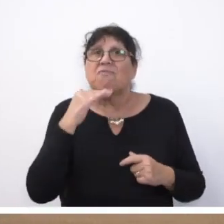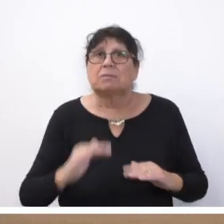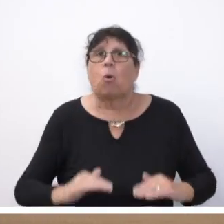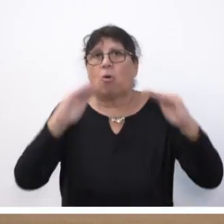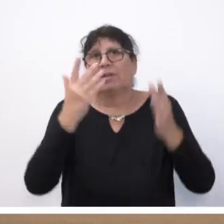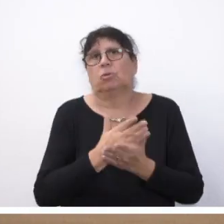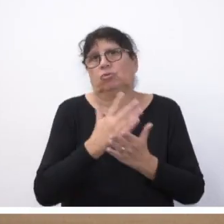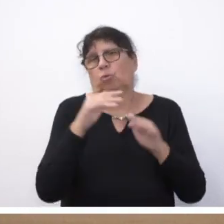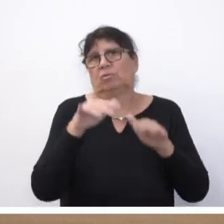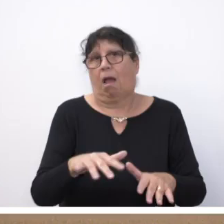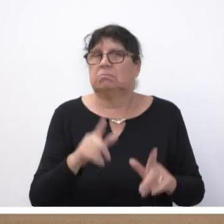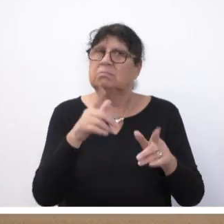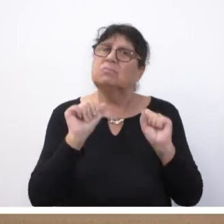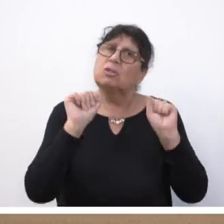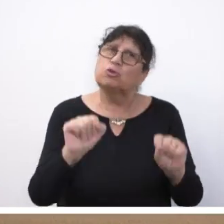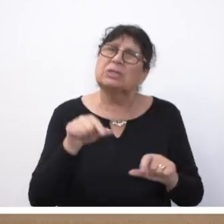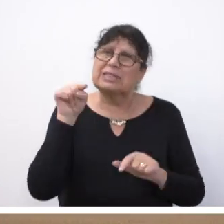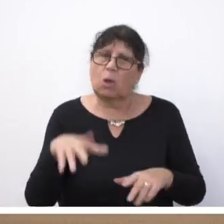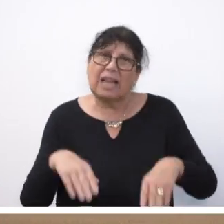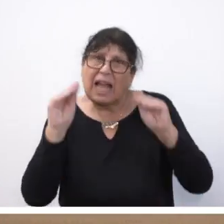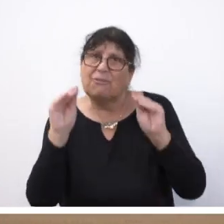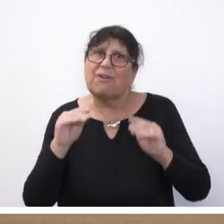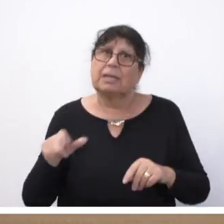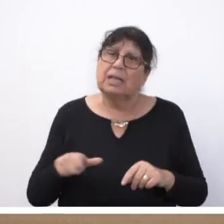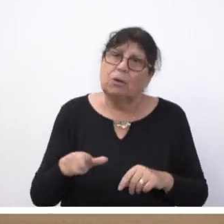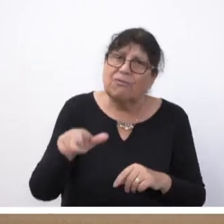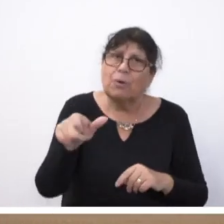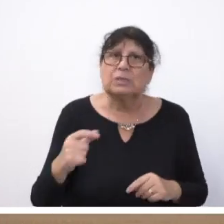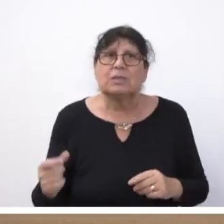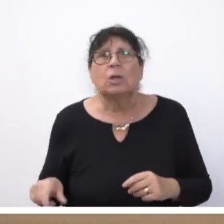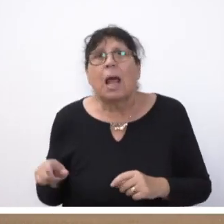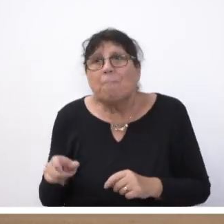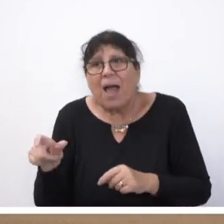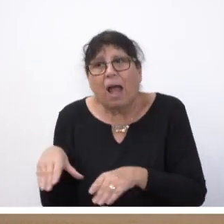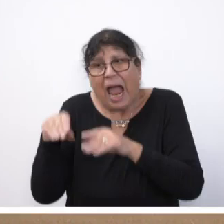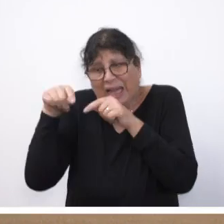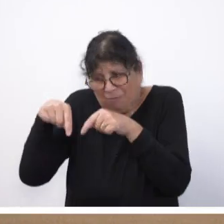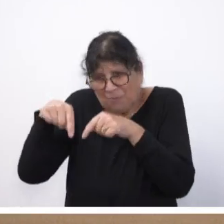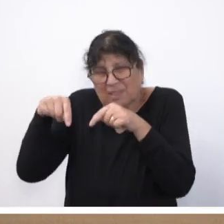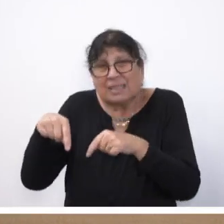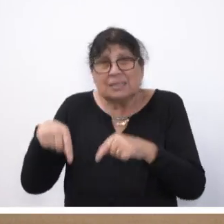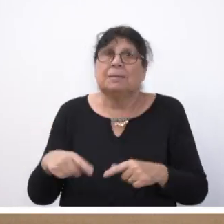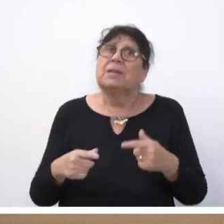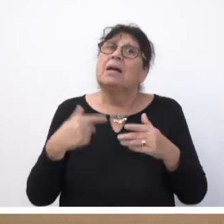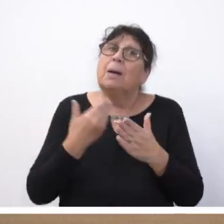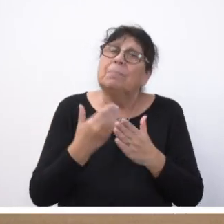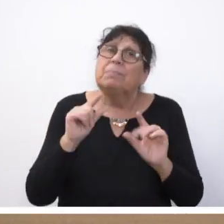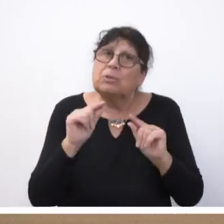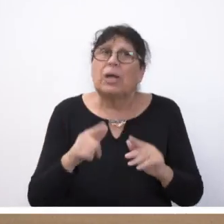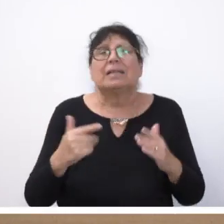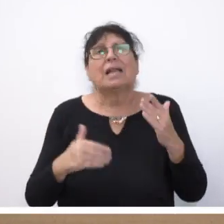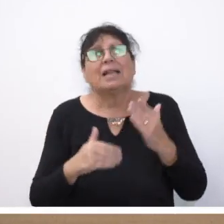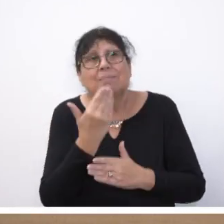Wir müssen den Schutz dort beginnen, wo die Flüsse und Bäsche entspringen. Das bedeutet weitere gezielte Renaturierungsprojekte,